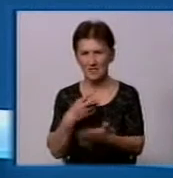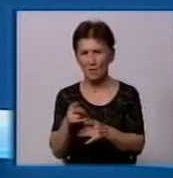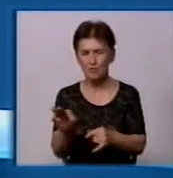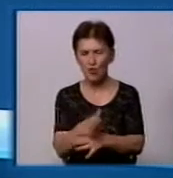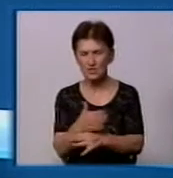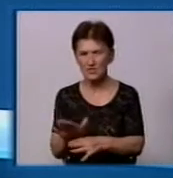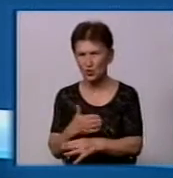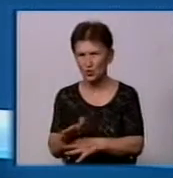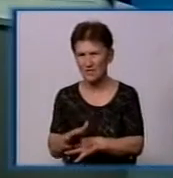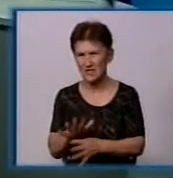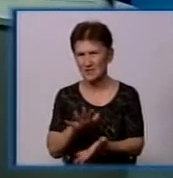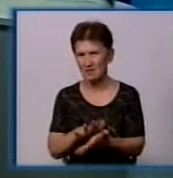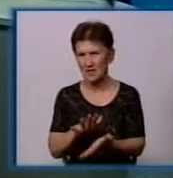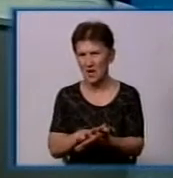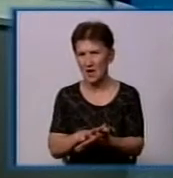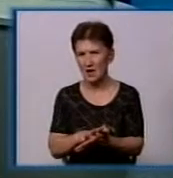сміття.